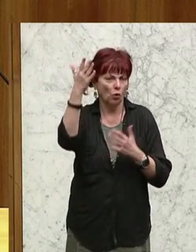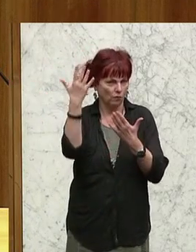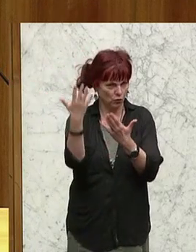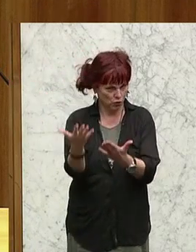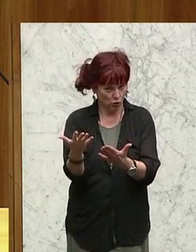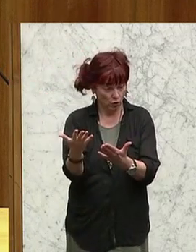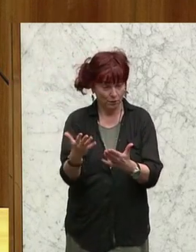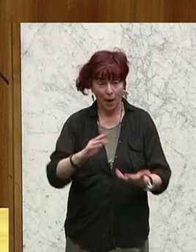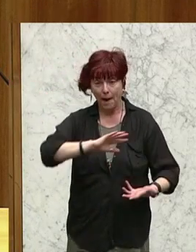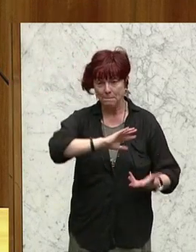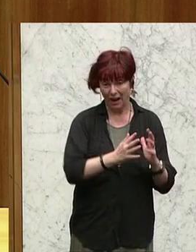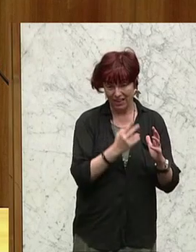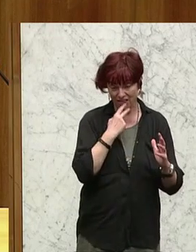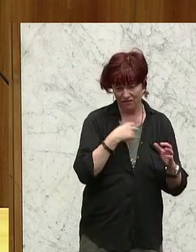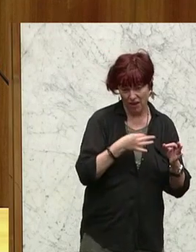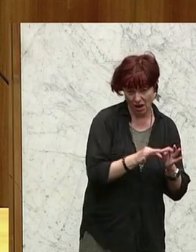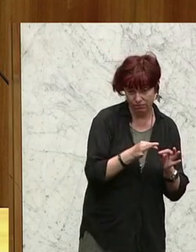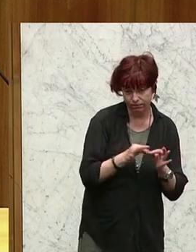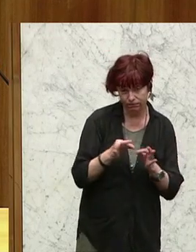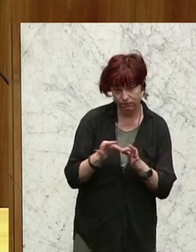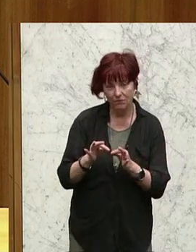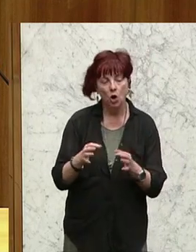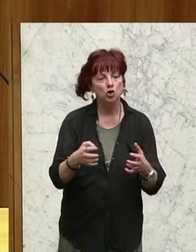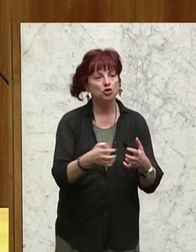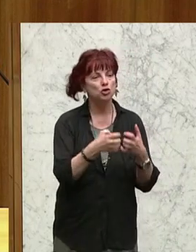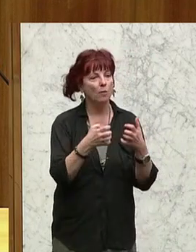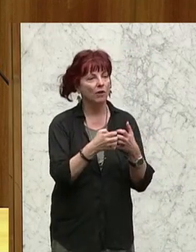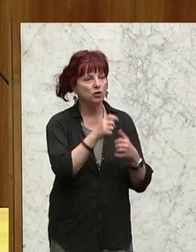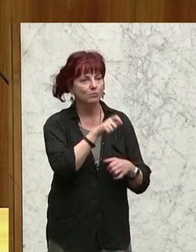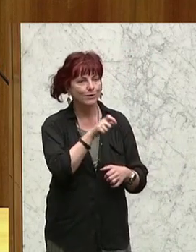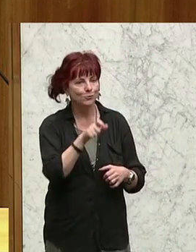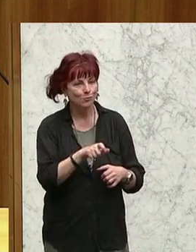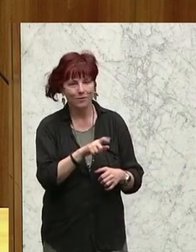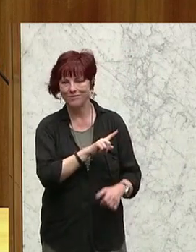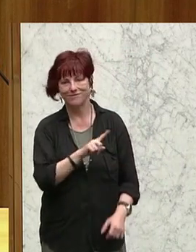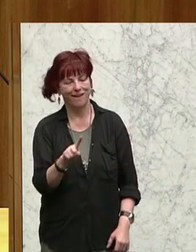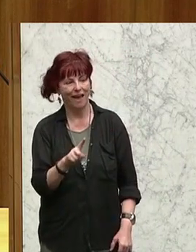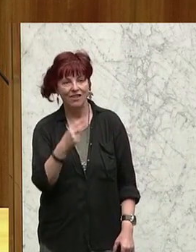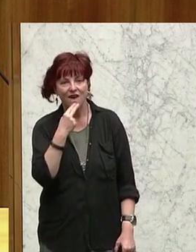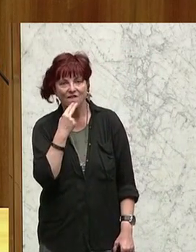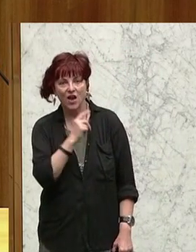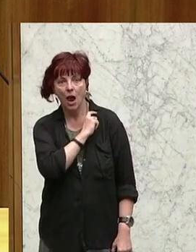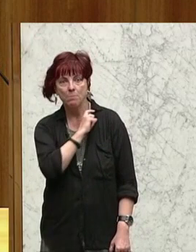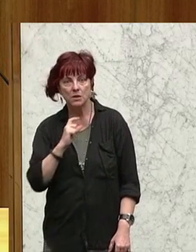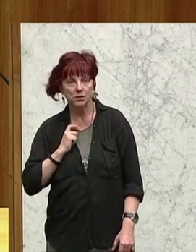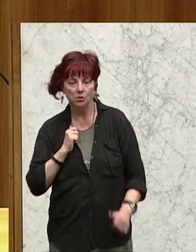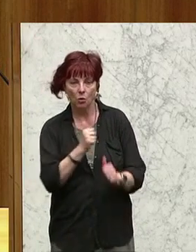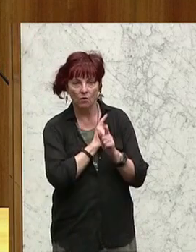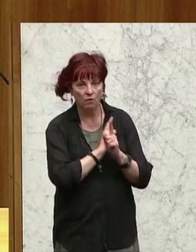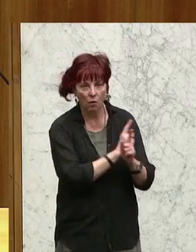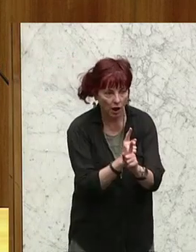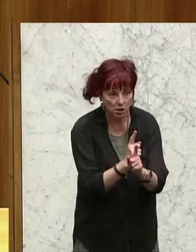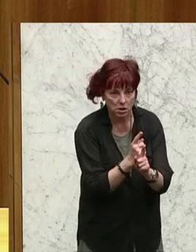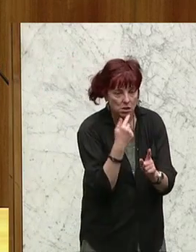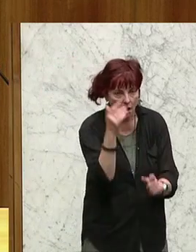schöpferisch tätigen Menschen gelegt, sondern von fiebrigen Missionaren. Wie einst ihre religiösen Folgen in